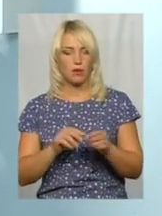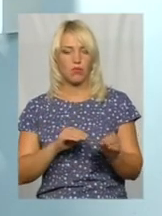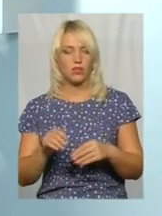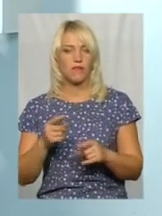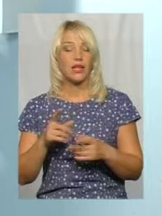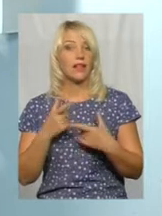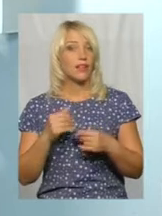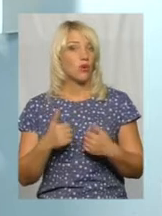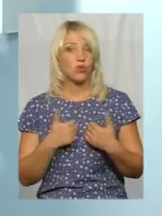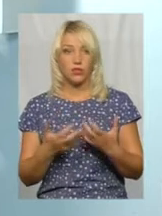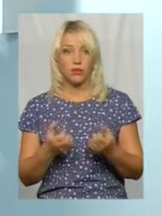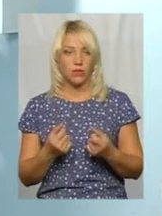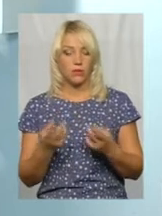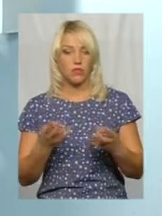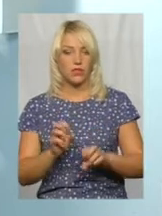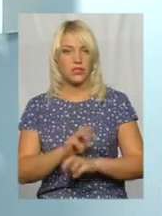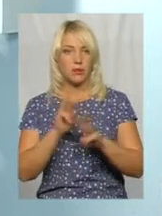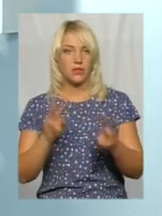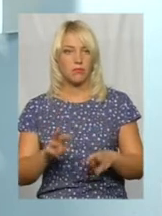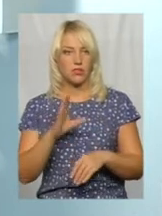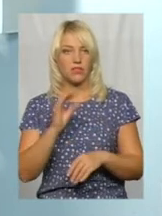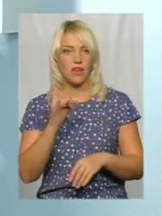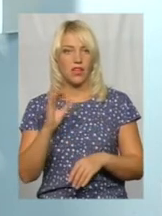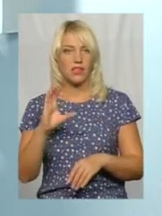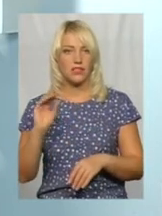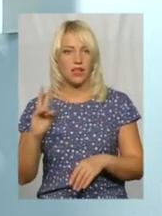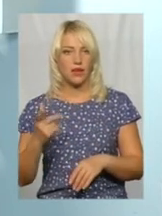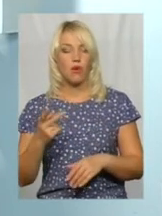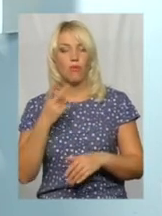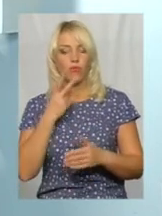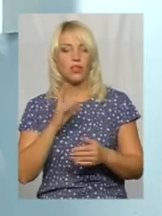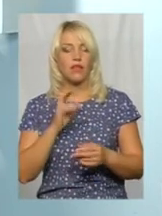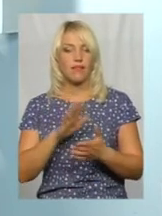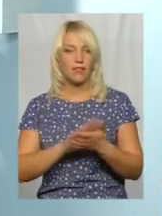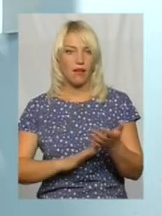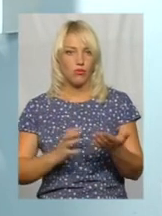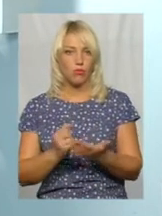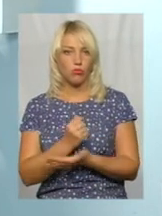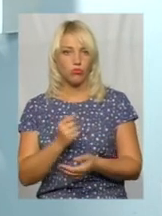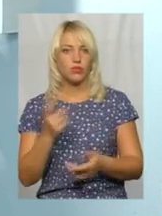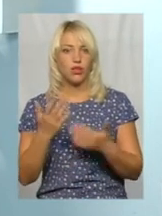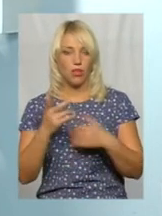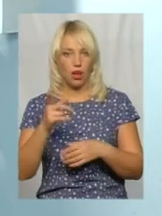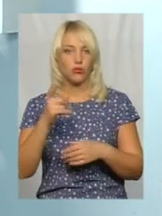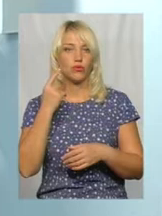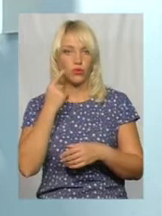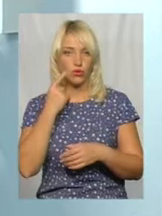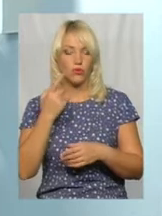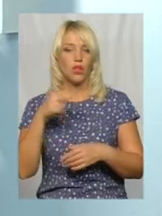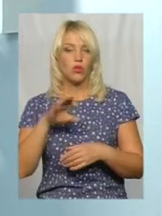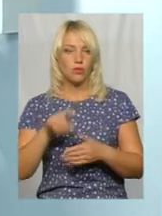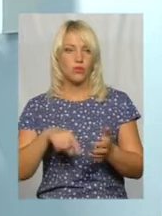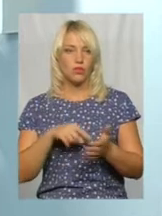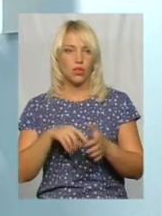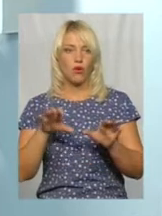тому що ви маєте забезпечити вересню. Подивимося, як далі вийде, якщо недобросовісний міський голова сказав,